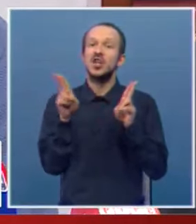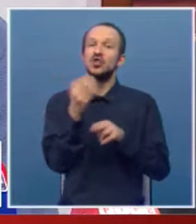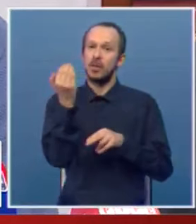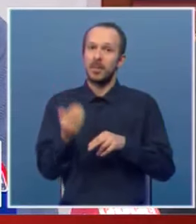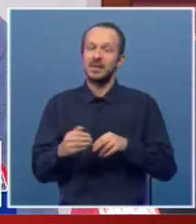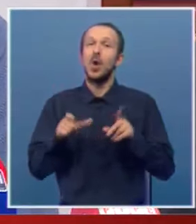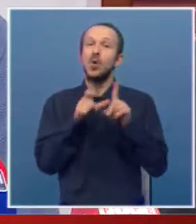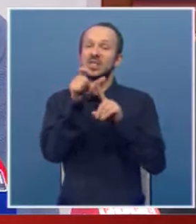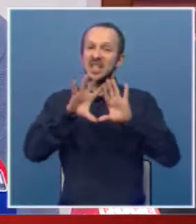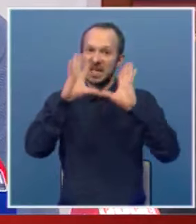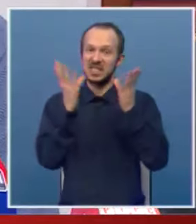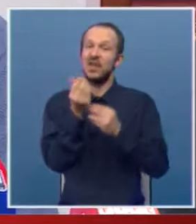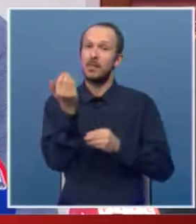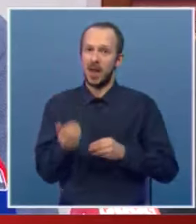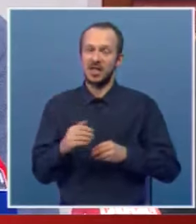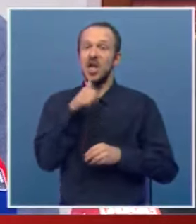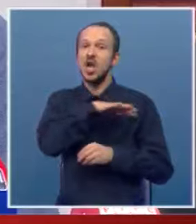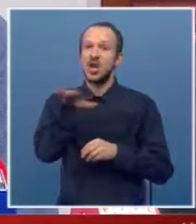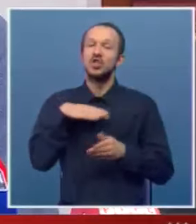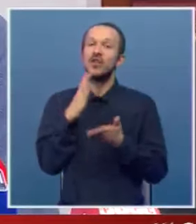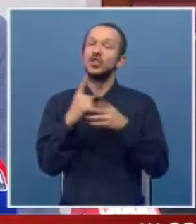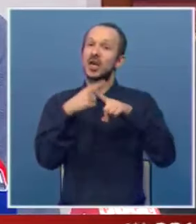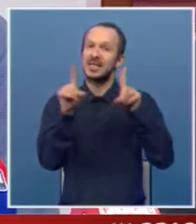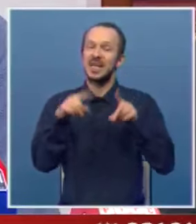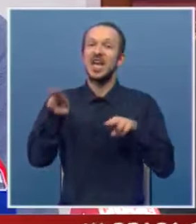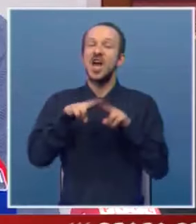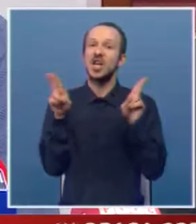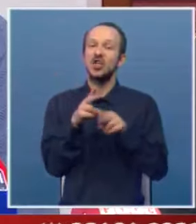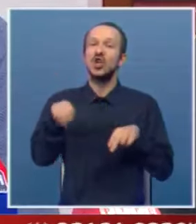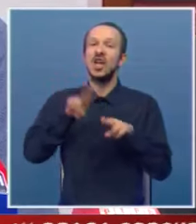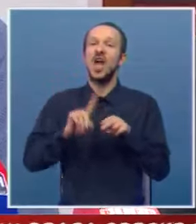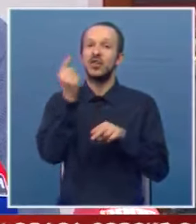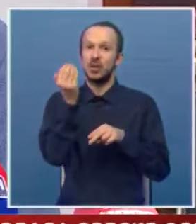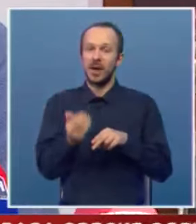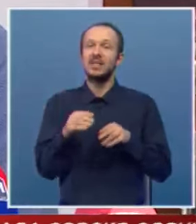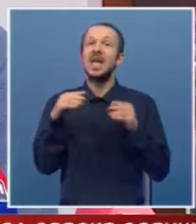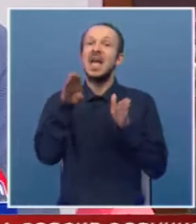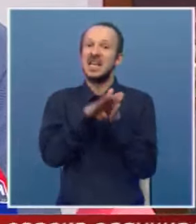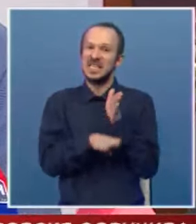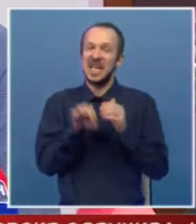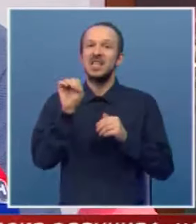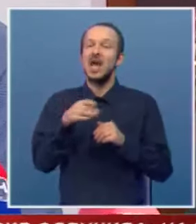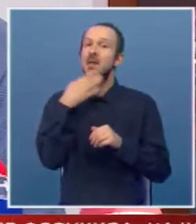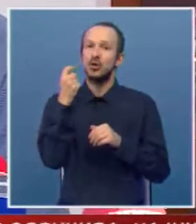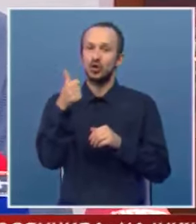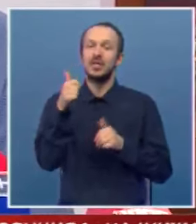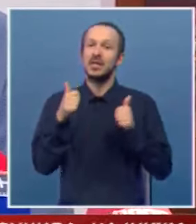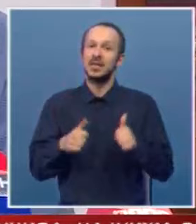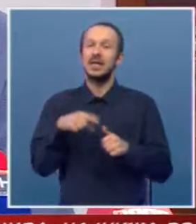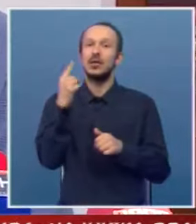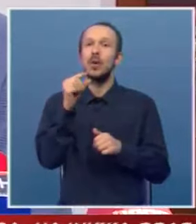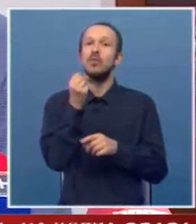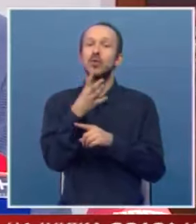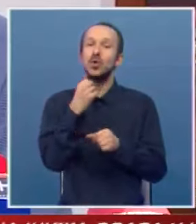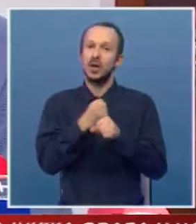utjecati na sve plate, jer su naše već razlike između najniže i najviše plate, toliko niske da nema šanse da sad jedno malo